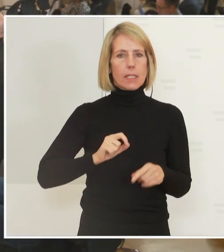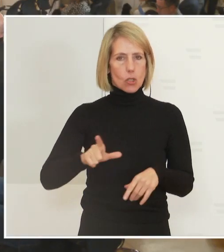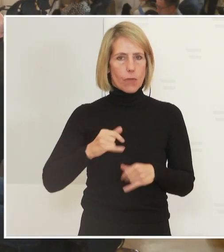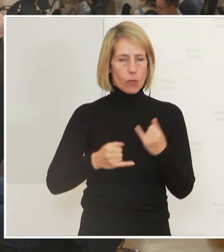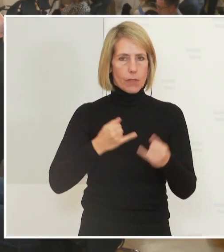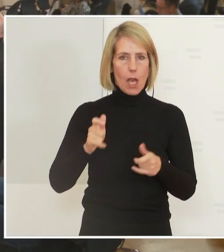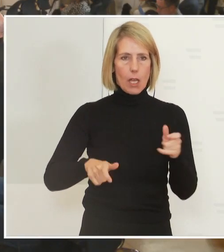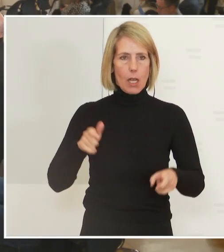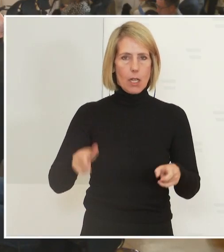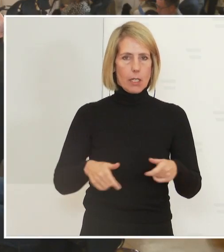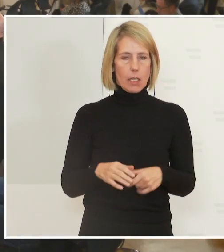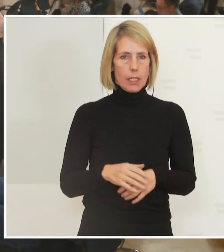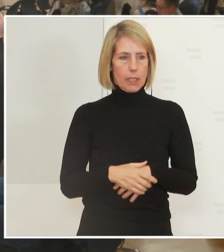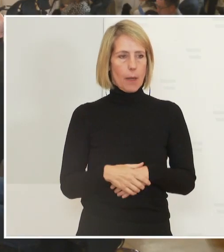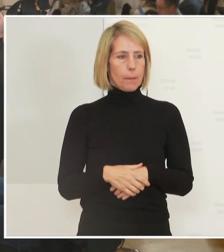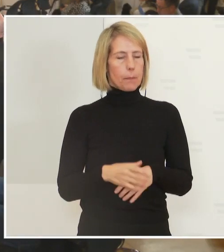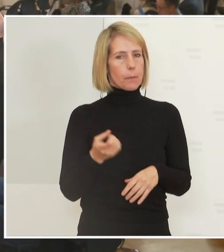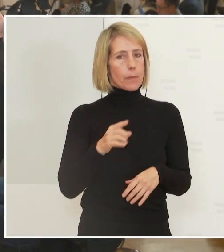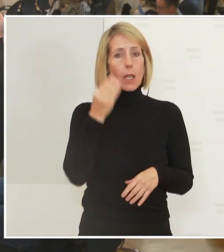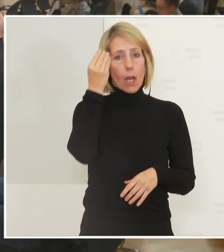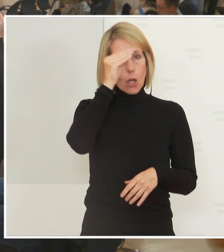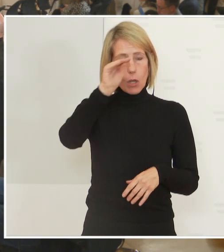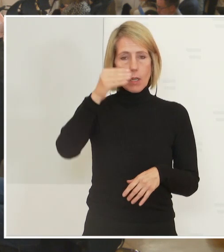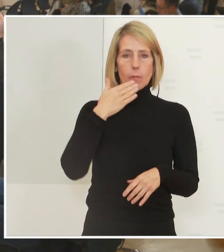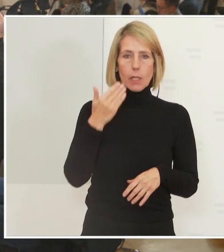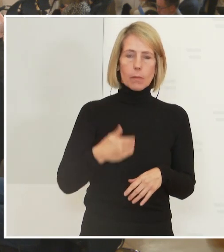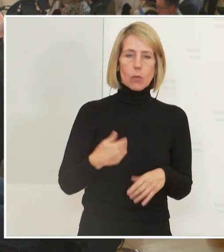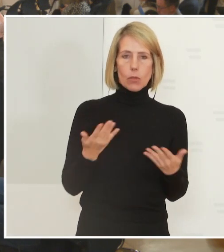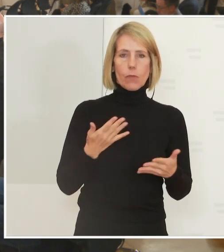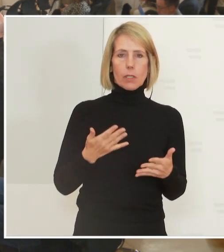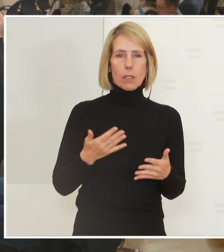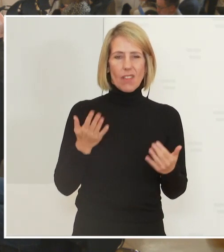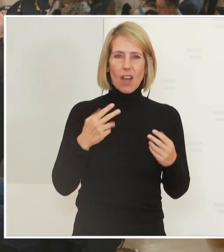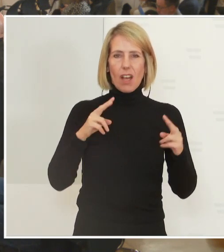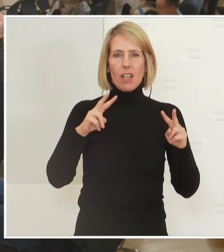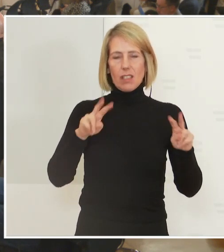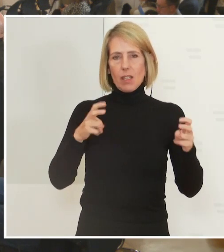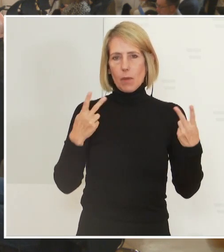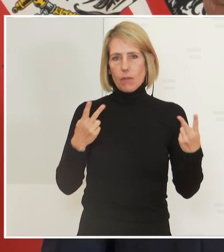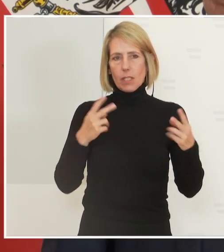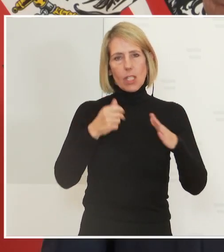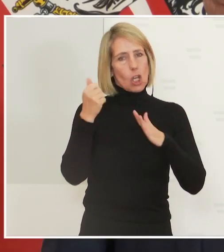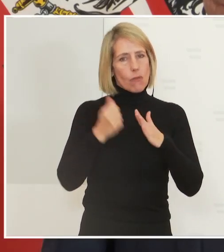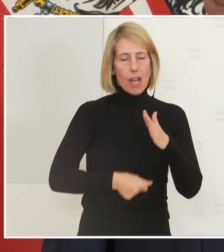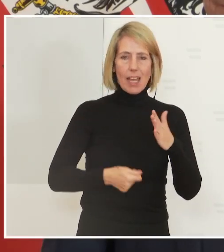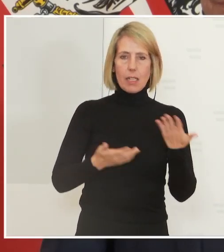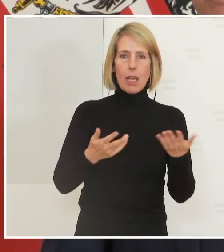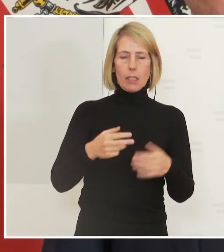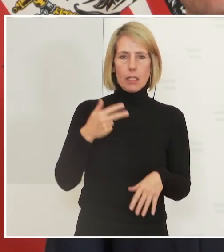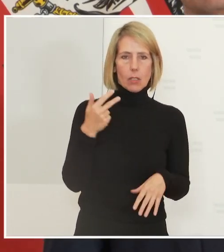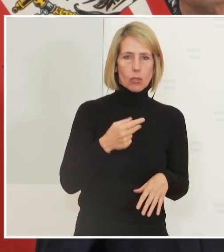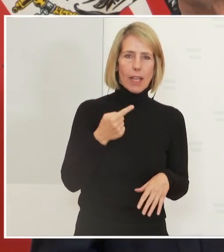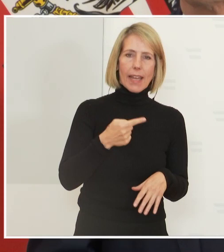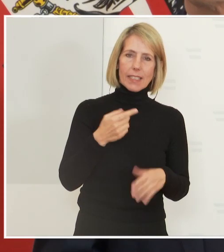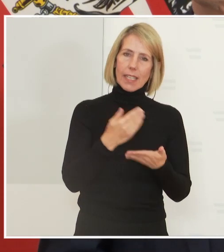Ich möchte auch dazu anmerken, dass es natürlich auch um eine Vereinheitlichung ging. Zum einen, was die 3G-Regel